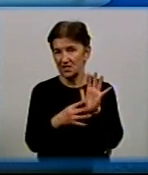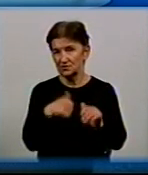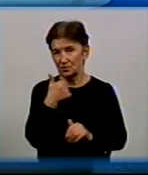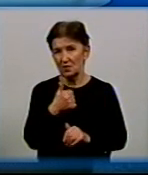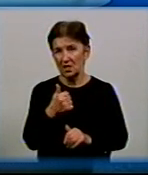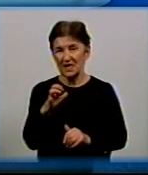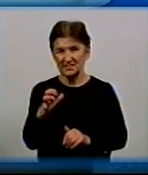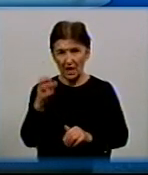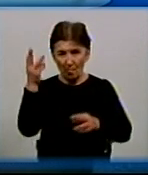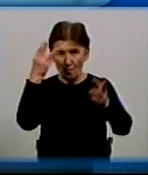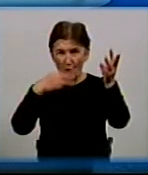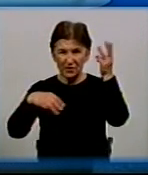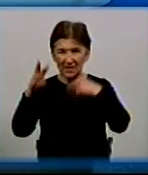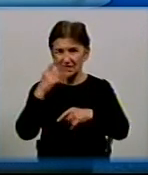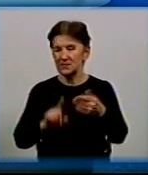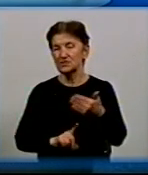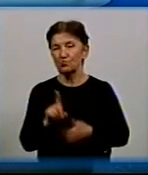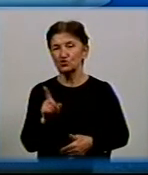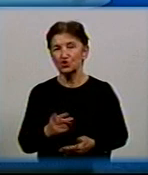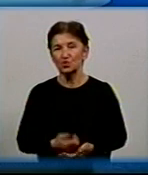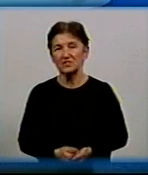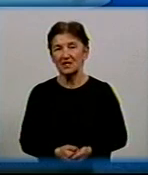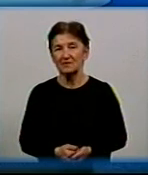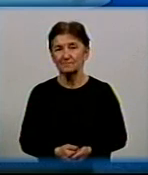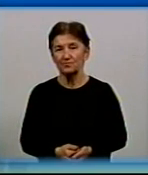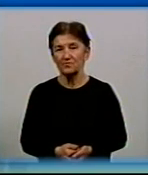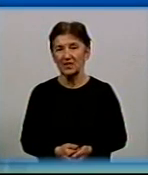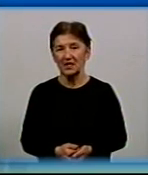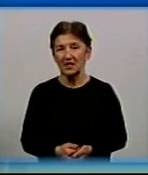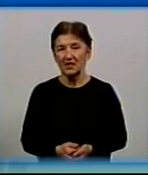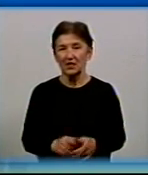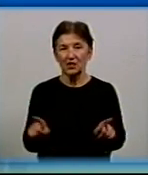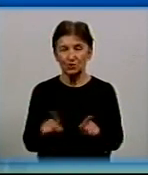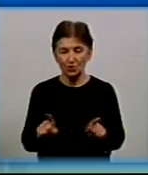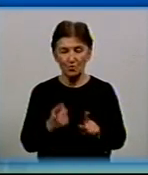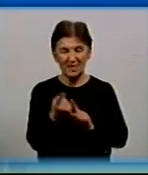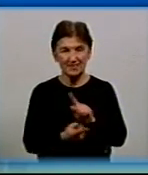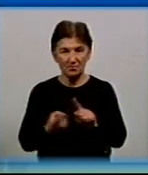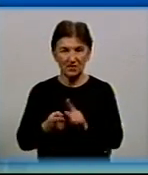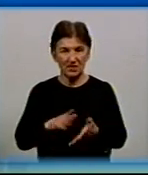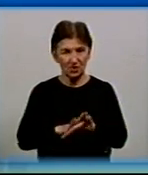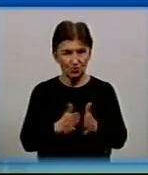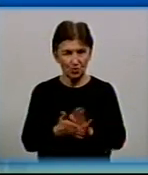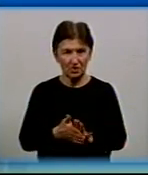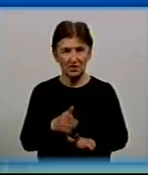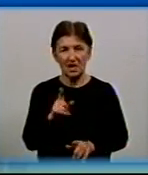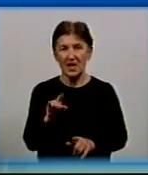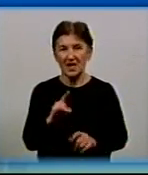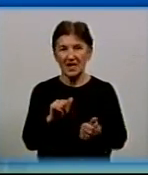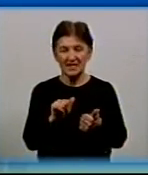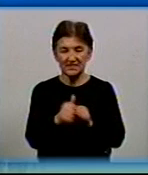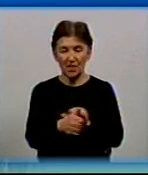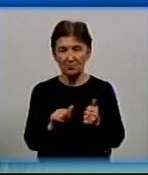роботи з модернізації почнуться? Для того, щоб змінити ситуацію, я вже сказав, замінити